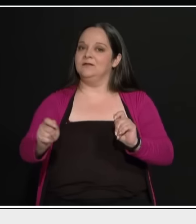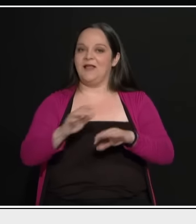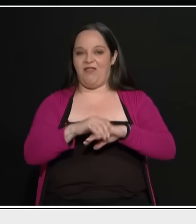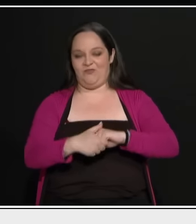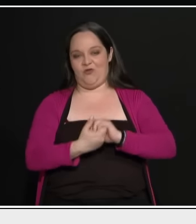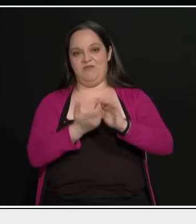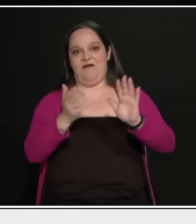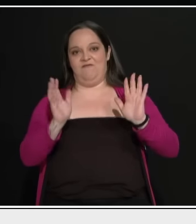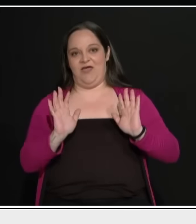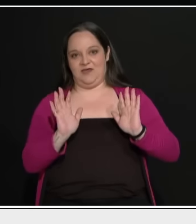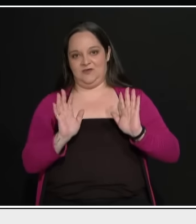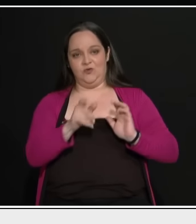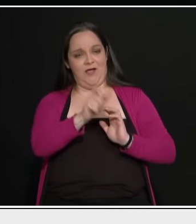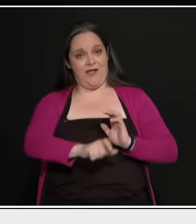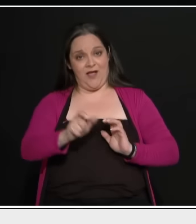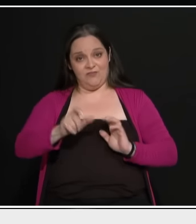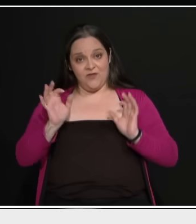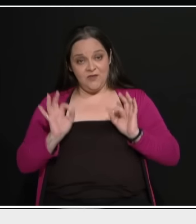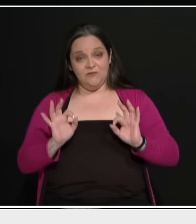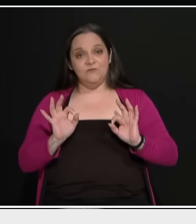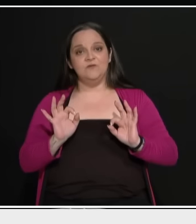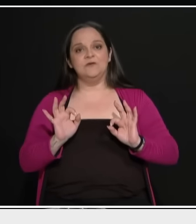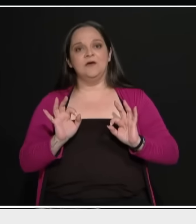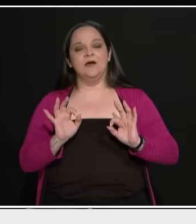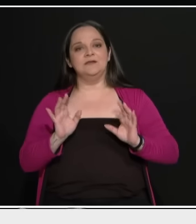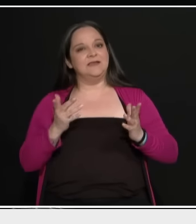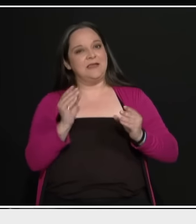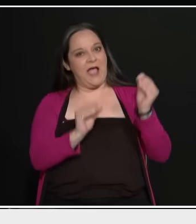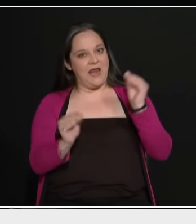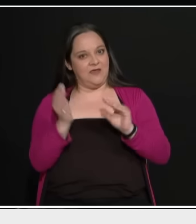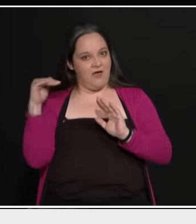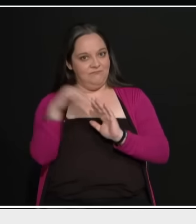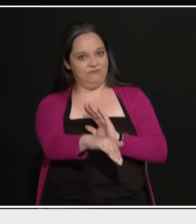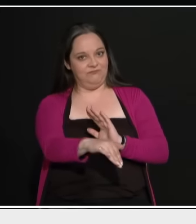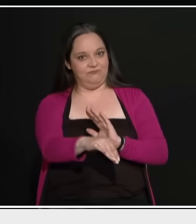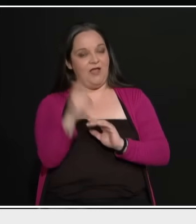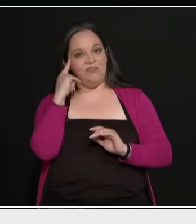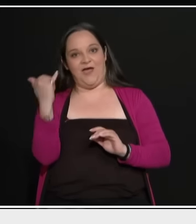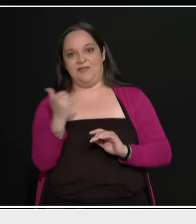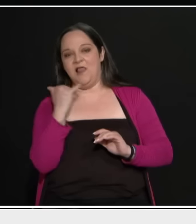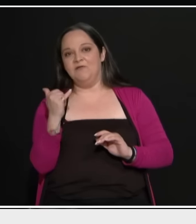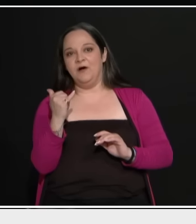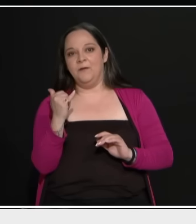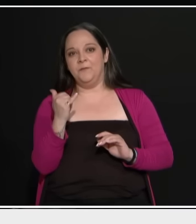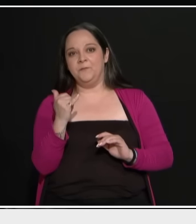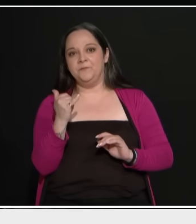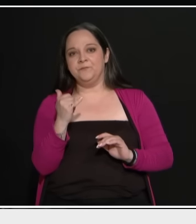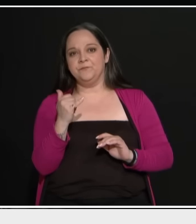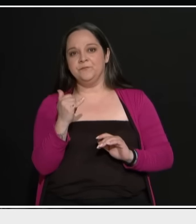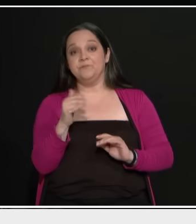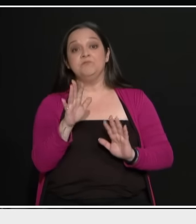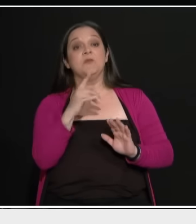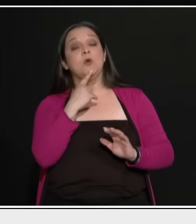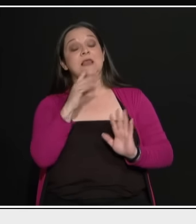καλά η επιχείρησή του. Δηλαδή ο καθένας θα μπορεί να προτιμήσει να φουντάρει. Δεν το κατάλαβα το ερώτημά σας. Το